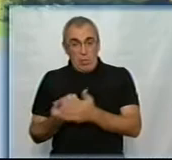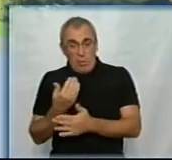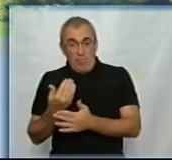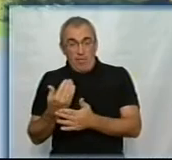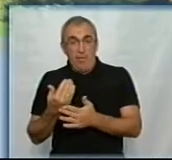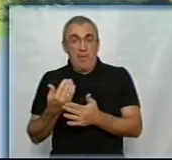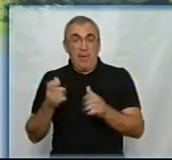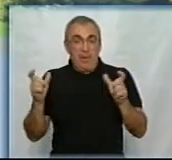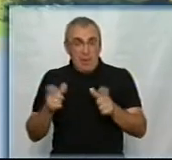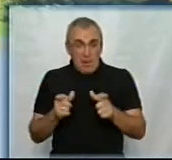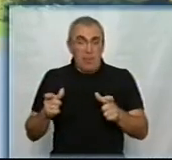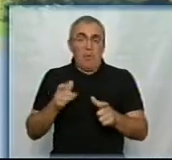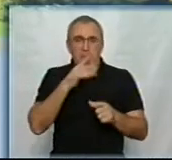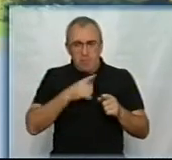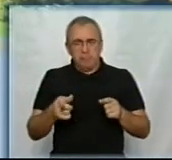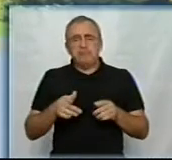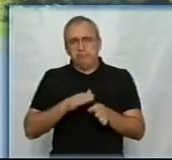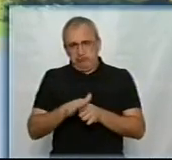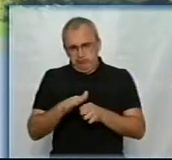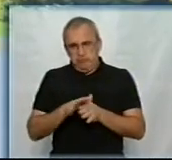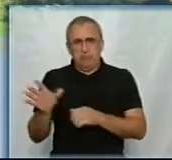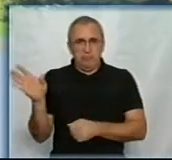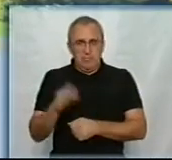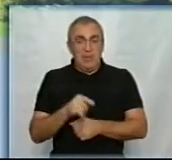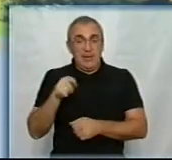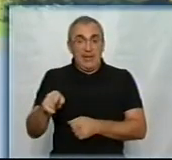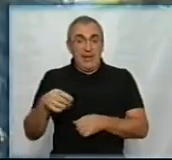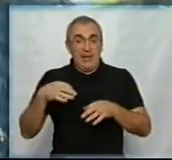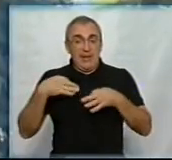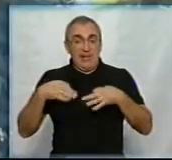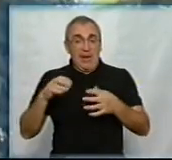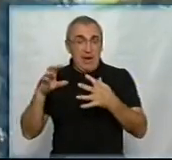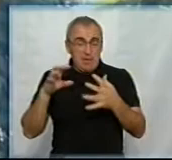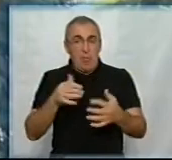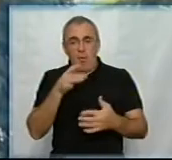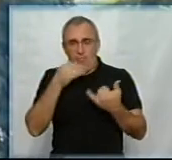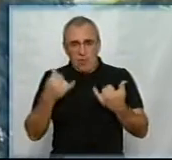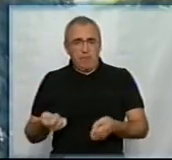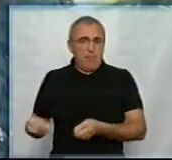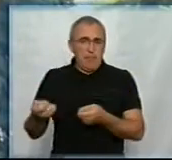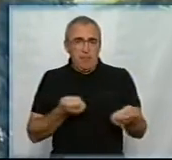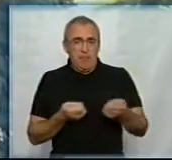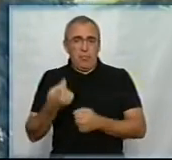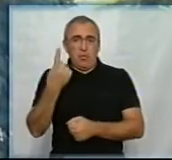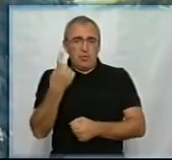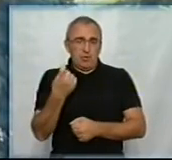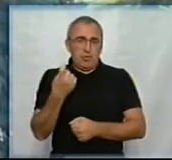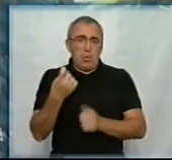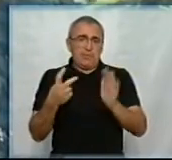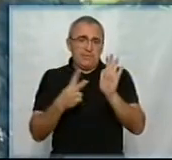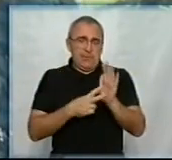справлявся з перевезенням. Адже ми можемо у ті транспортні засоби одночасне перевезення 107